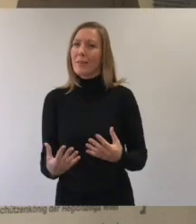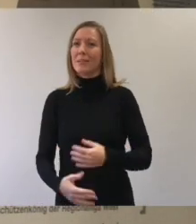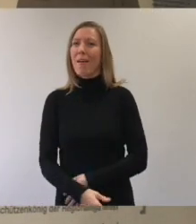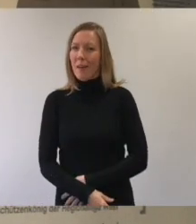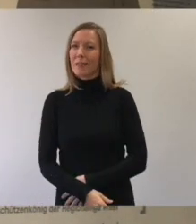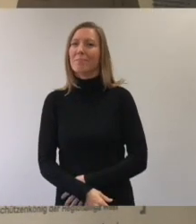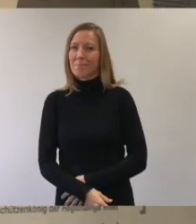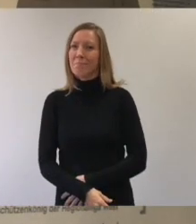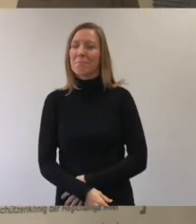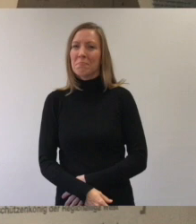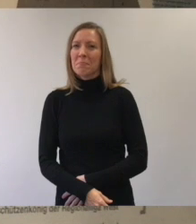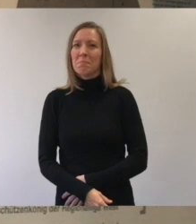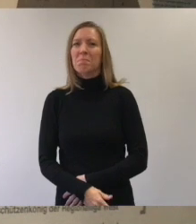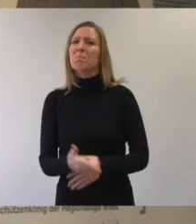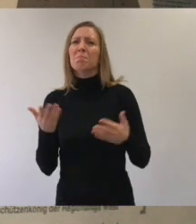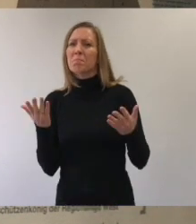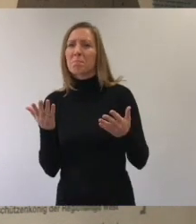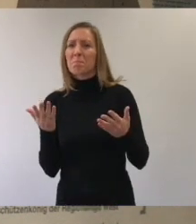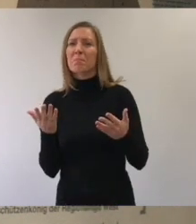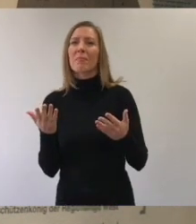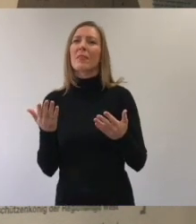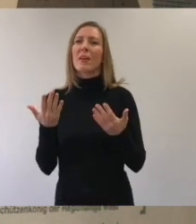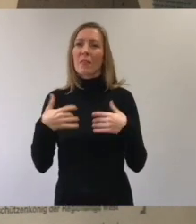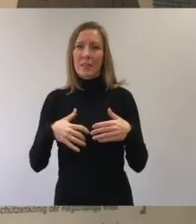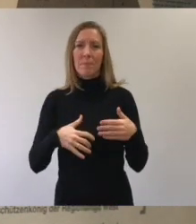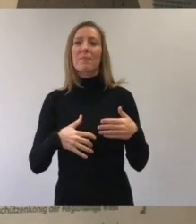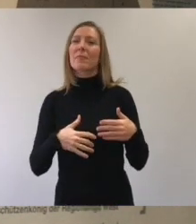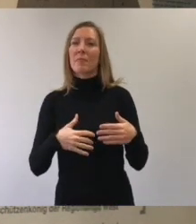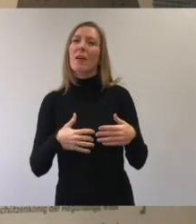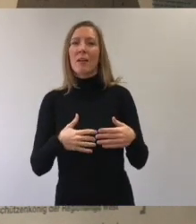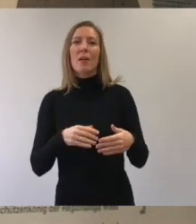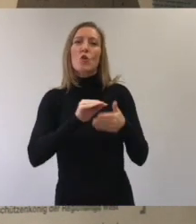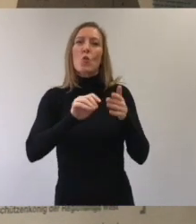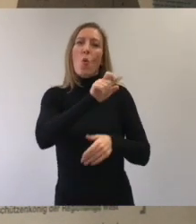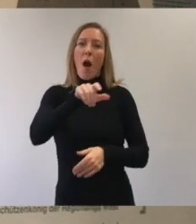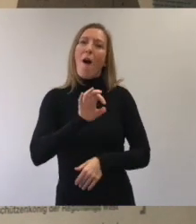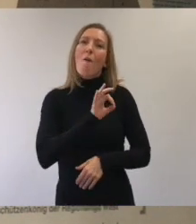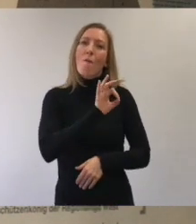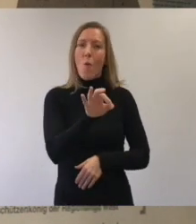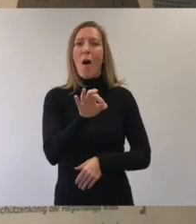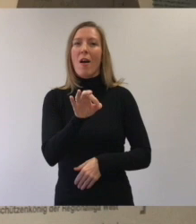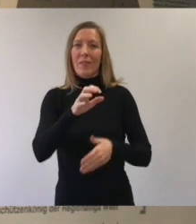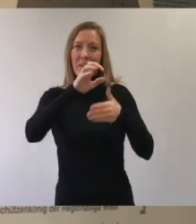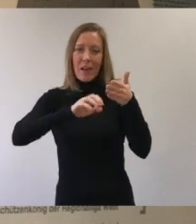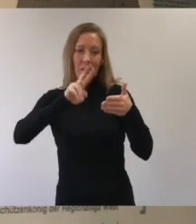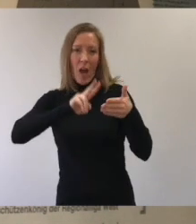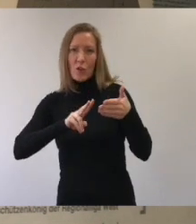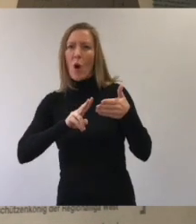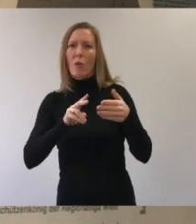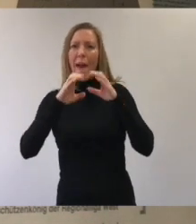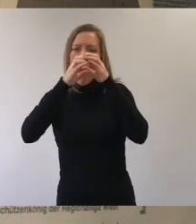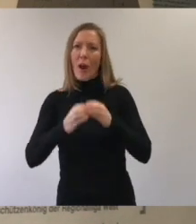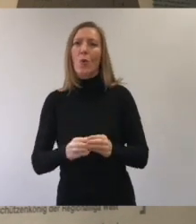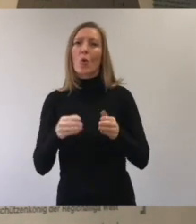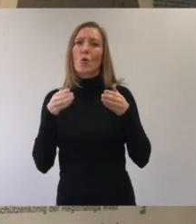gerade vor kurzem passiert. Und zwar, als ich die Texte für meine Schüler in meinem Erdkundekurs in der Q1